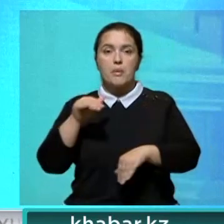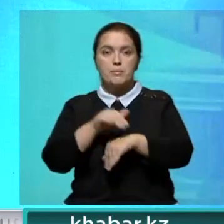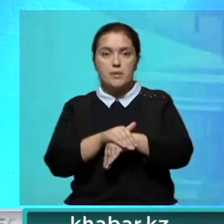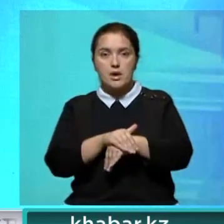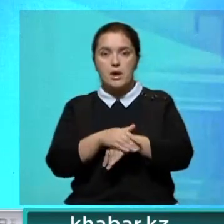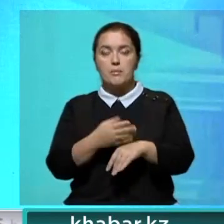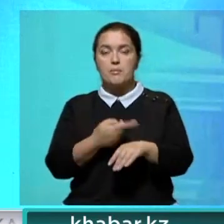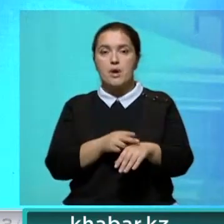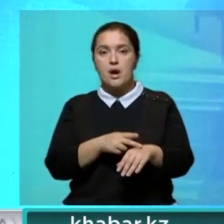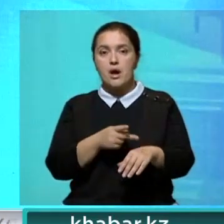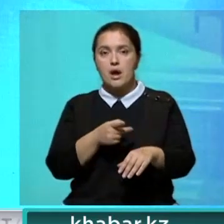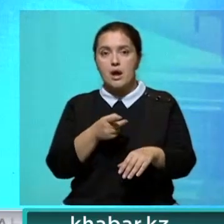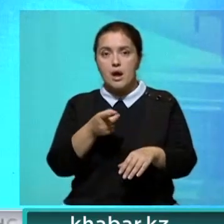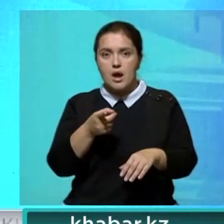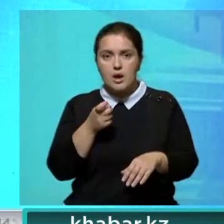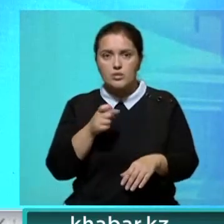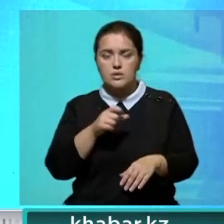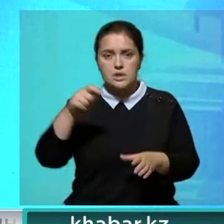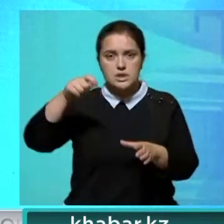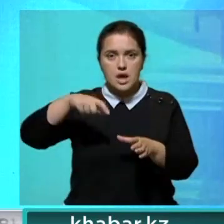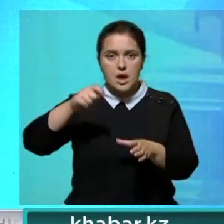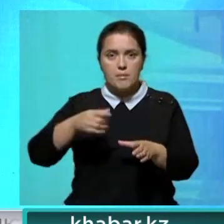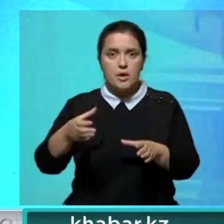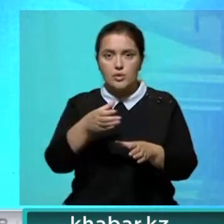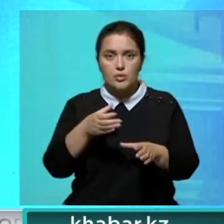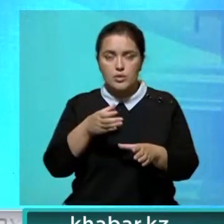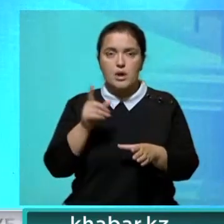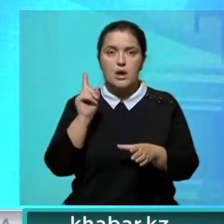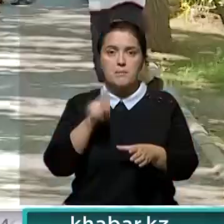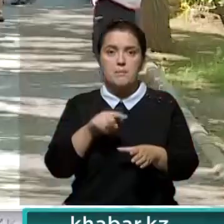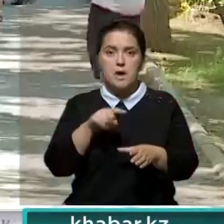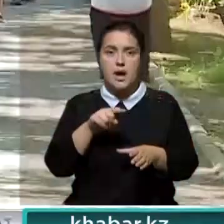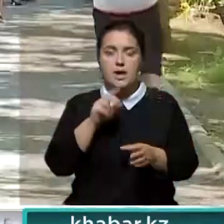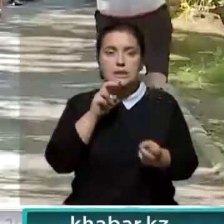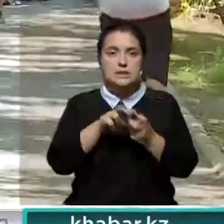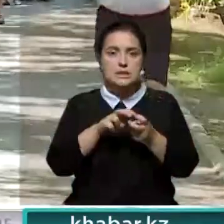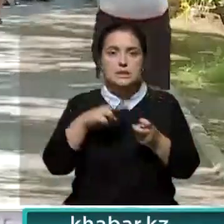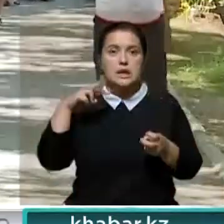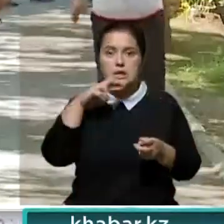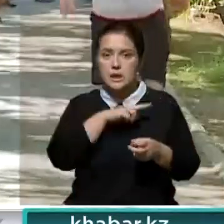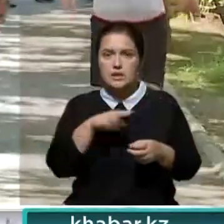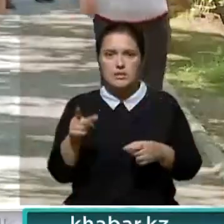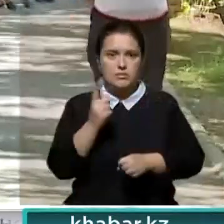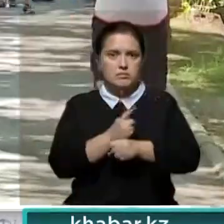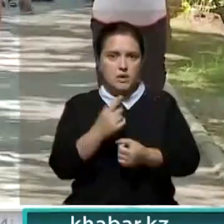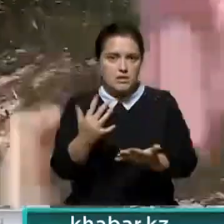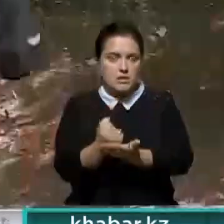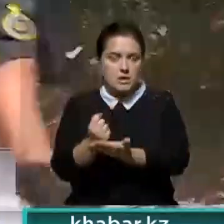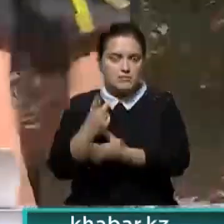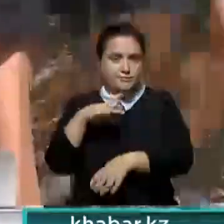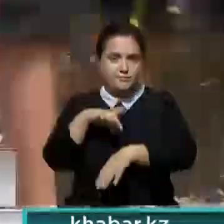обнаружили пневматическое оружие, самогонный аппарат и даже крысиный яд. И это только малая часть запрещенных находок.